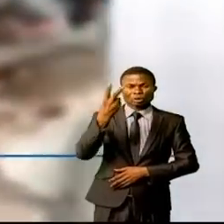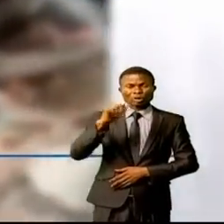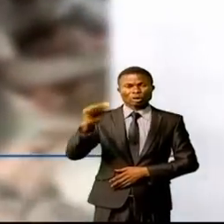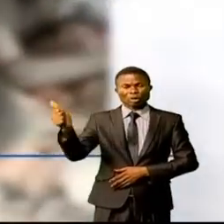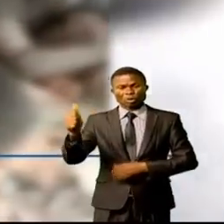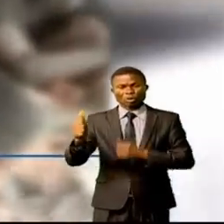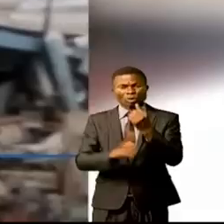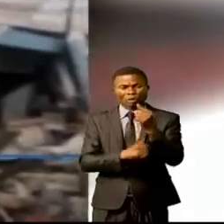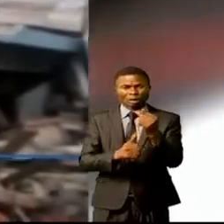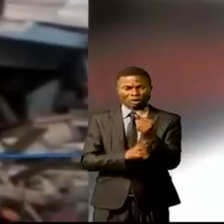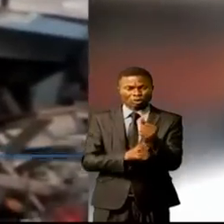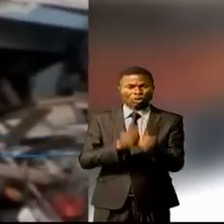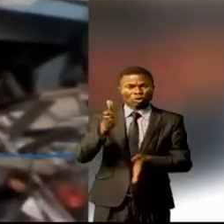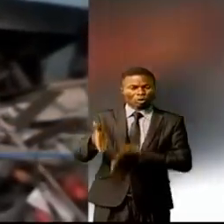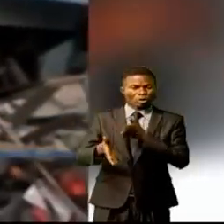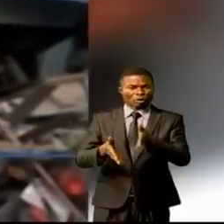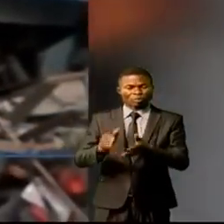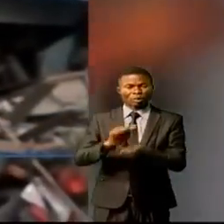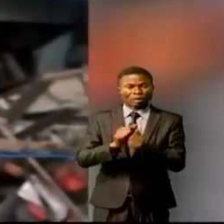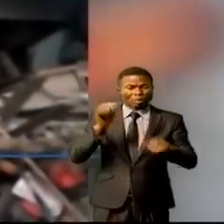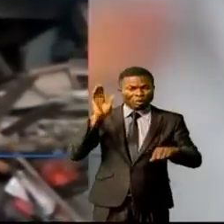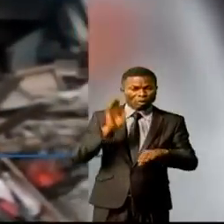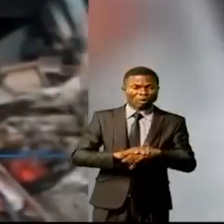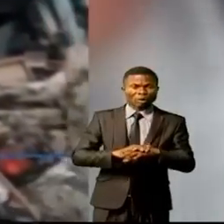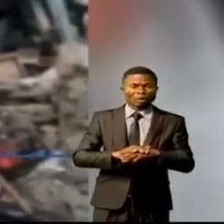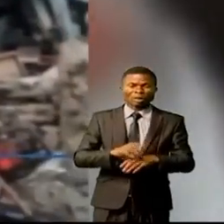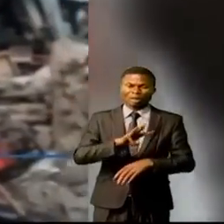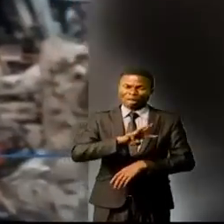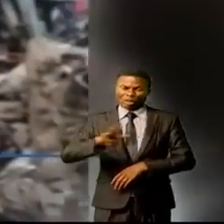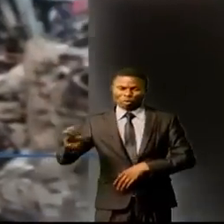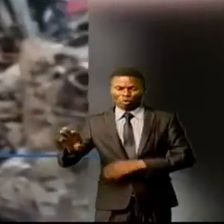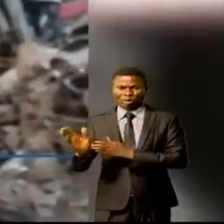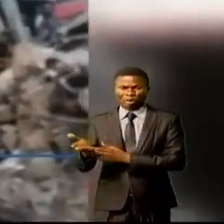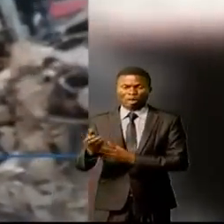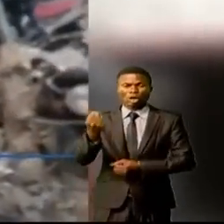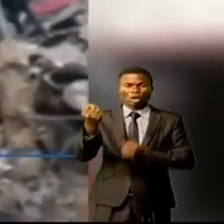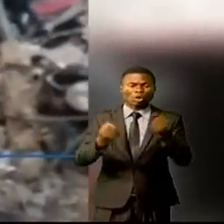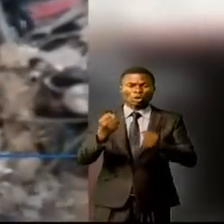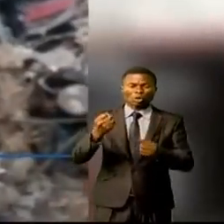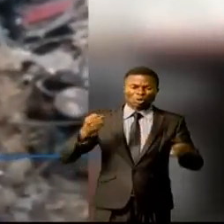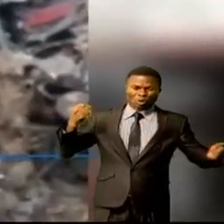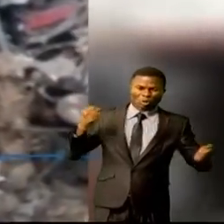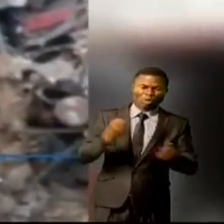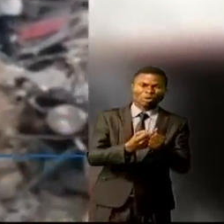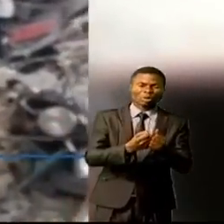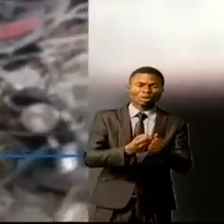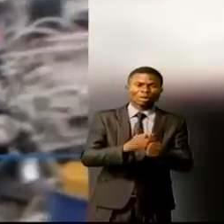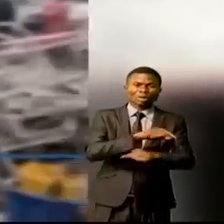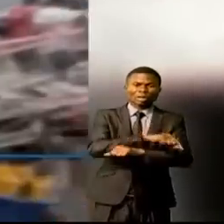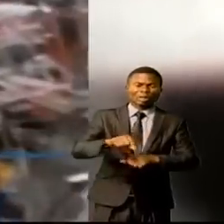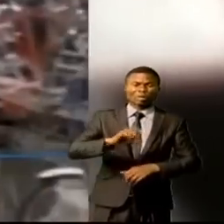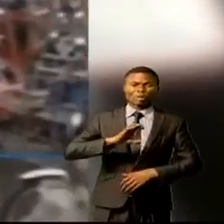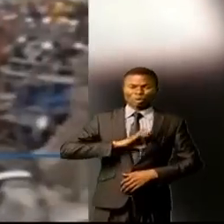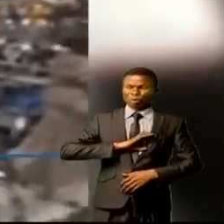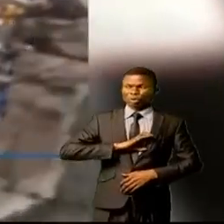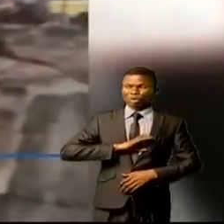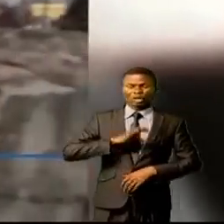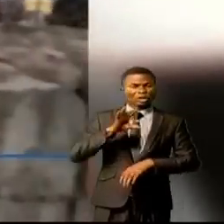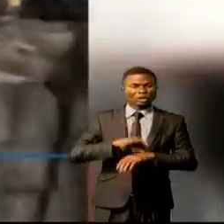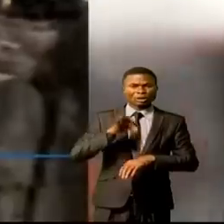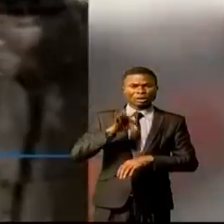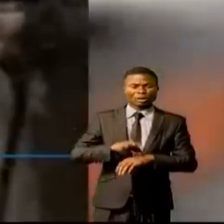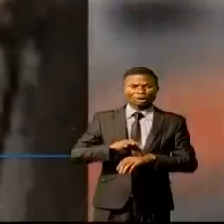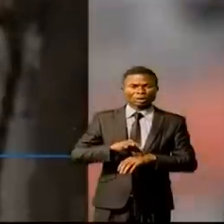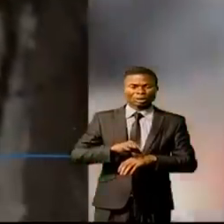véhicule. Le drame s'est produit vers 3h du matin. L'engin a écrasé le sous-ciècle de la police. Fort heureusement, les